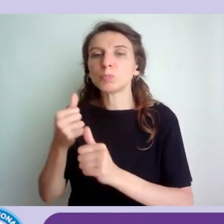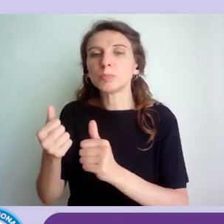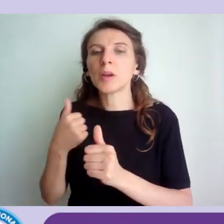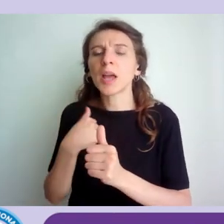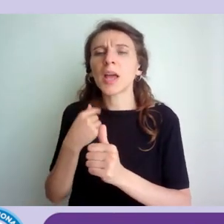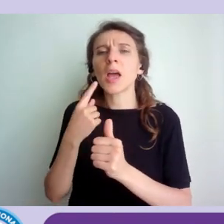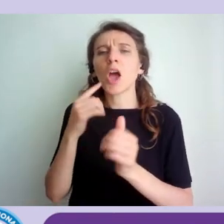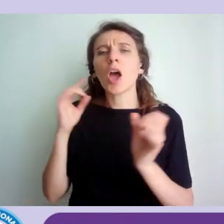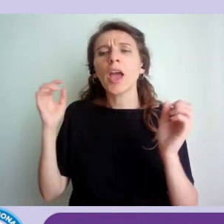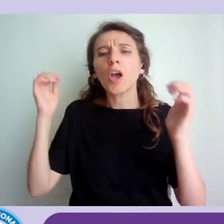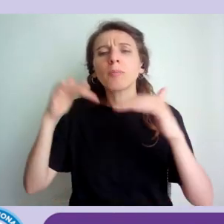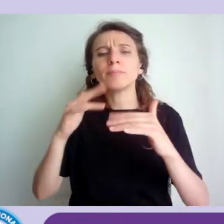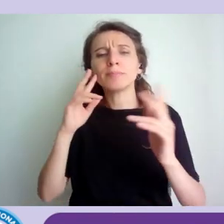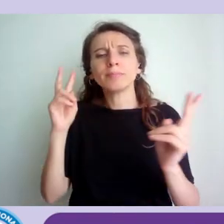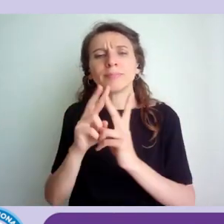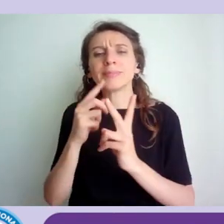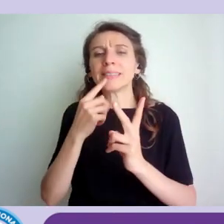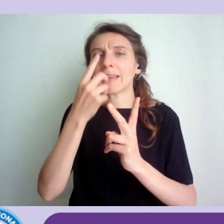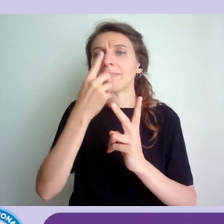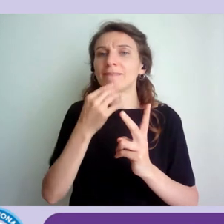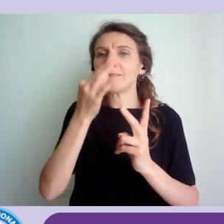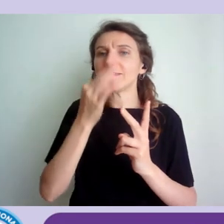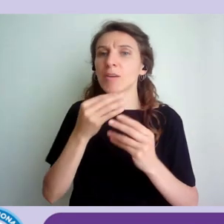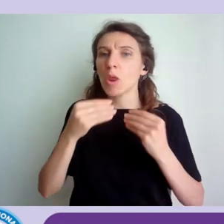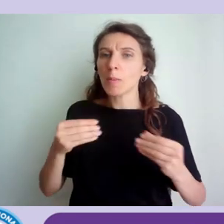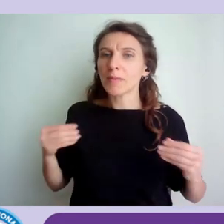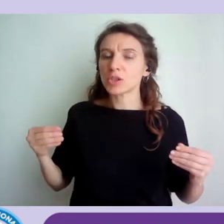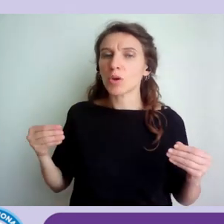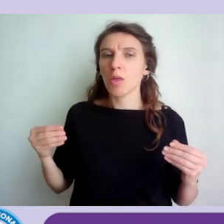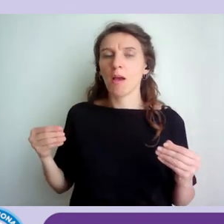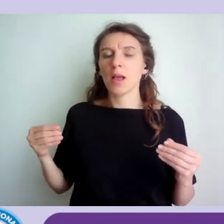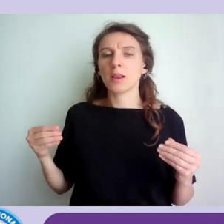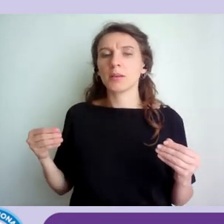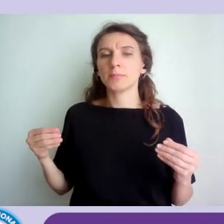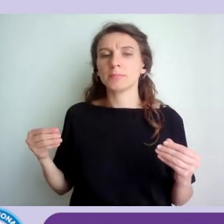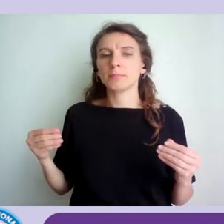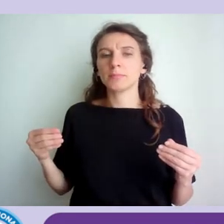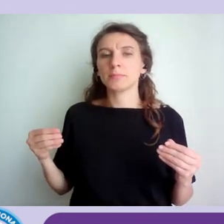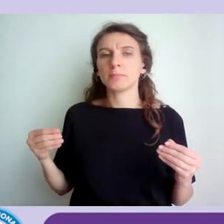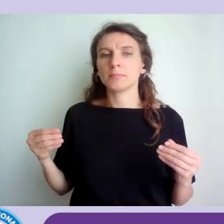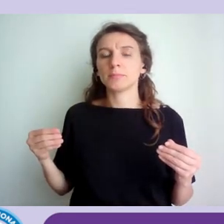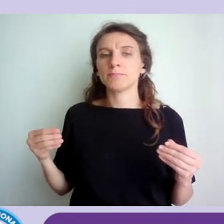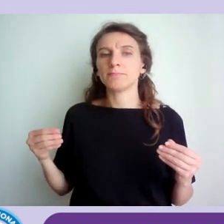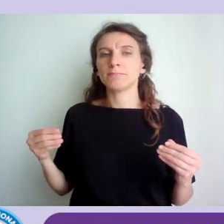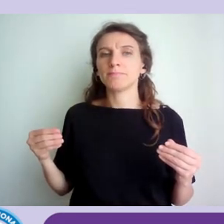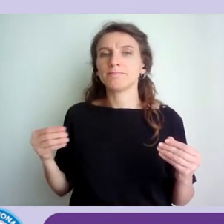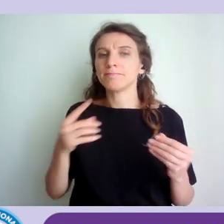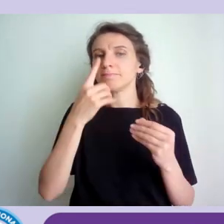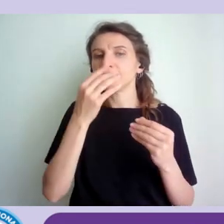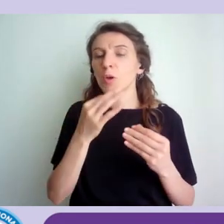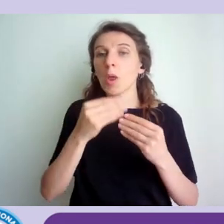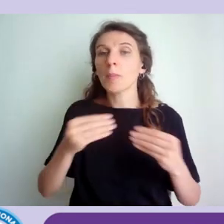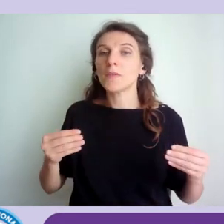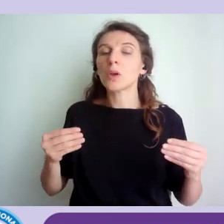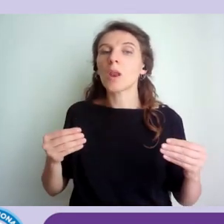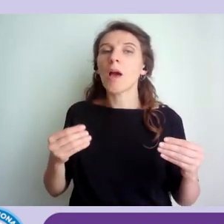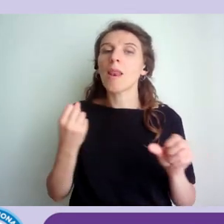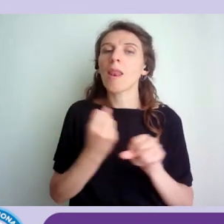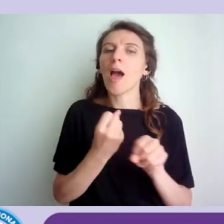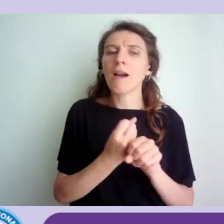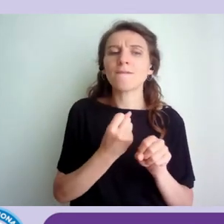professionali che in un modo o nell'altro portano un contributo per